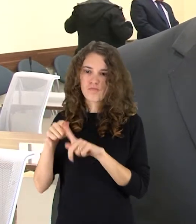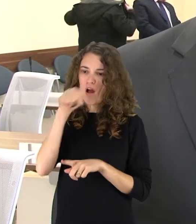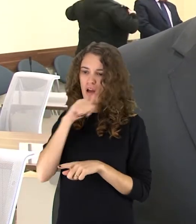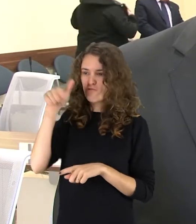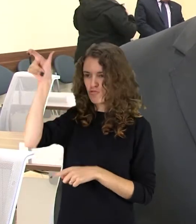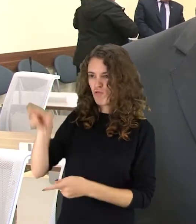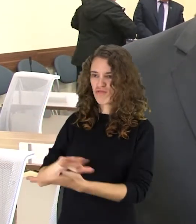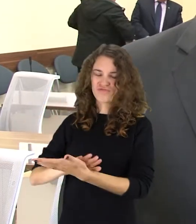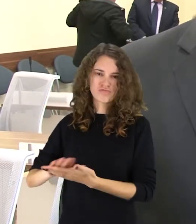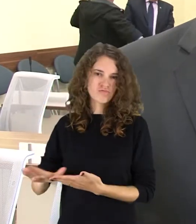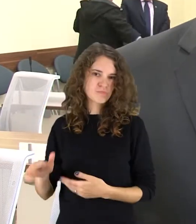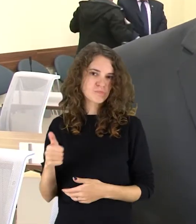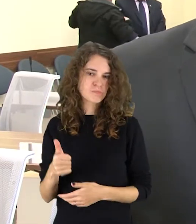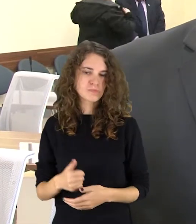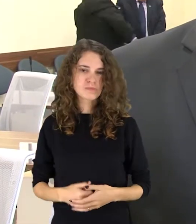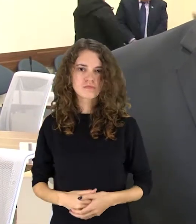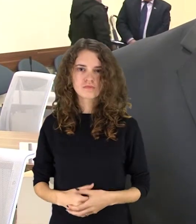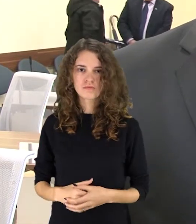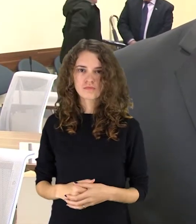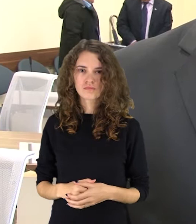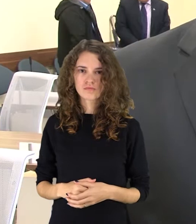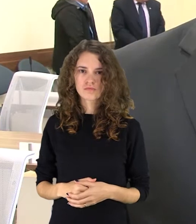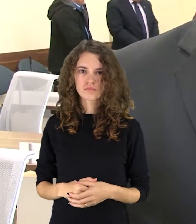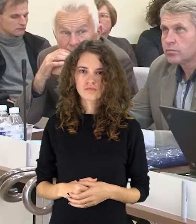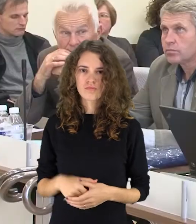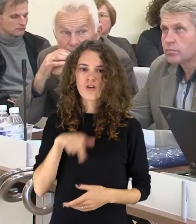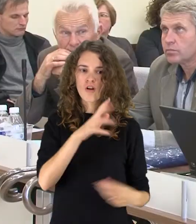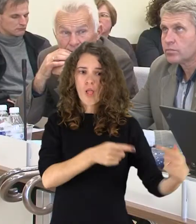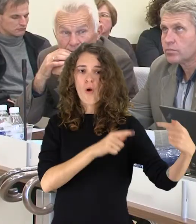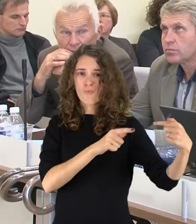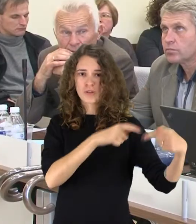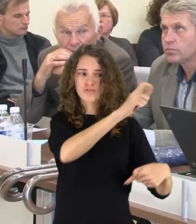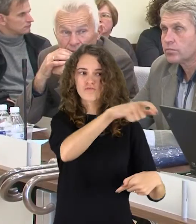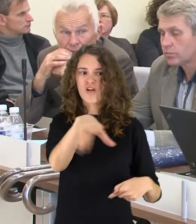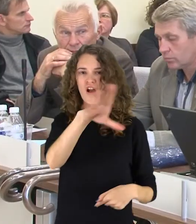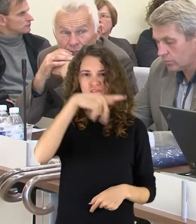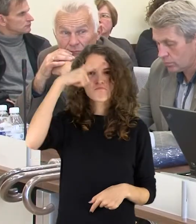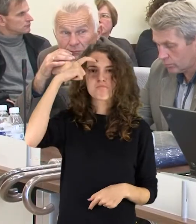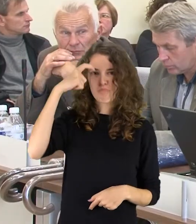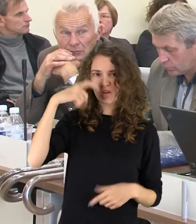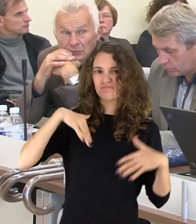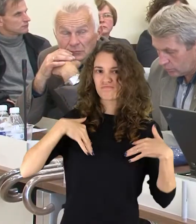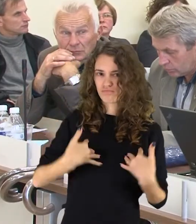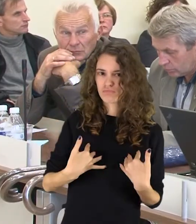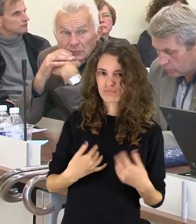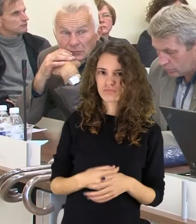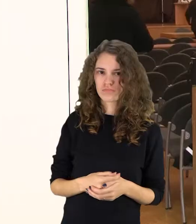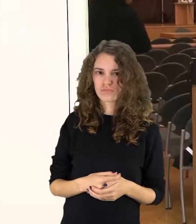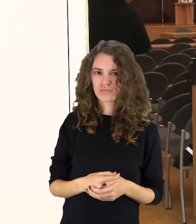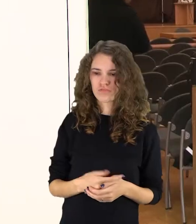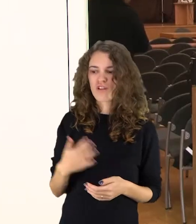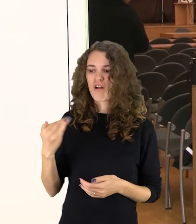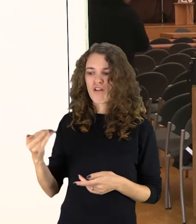neturėjau, kaip žmogui ir kaip vicemerui. Tuo tarpo pozicija pabalsavimo neslėpė pasipiktinimo.